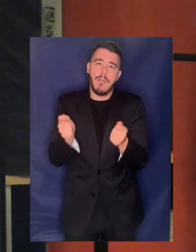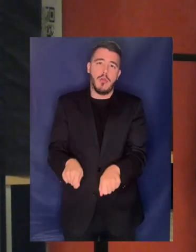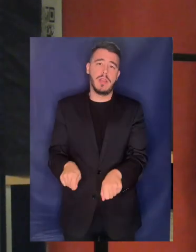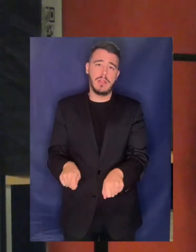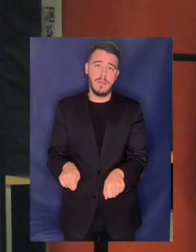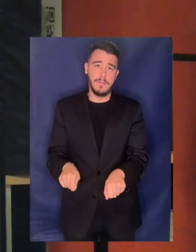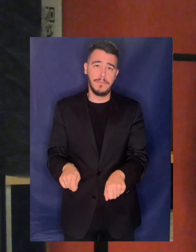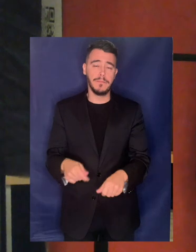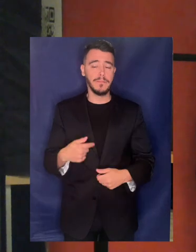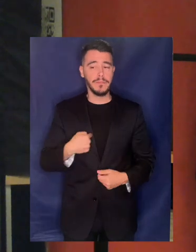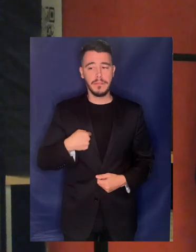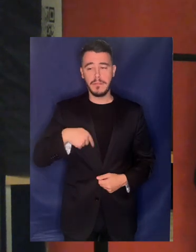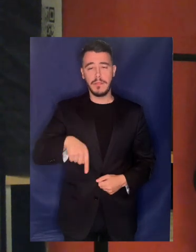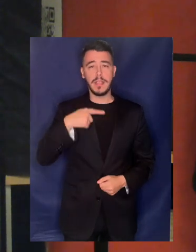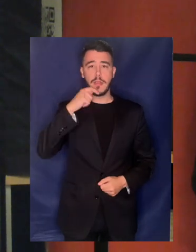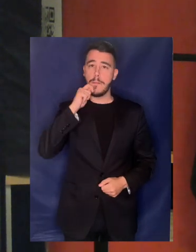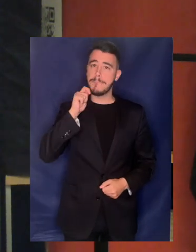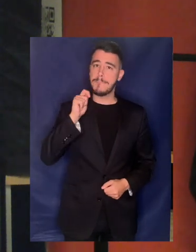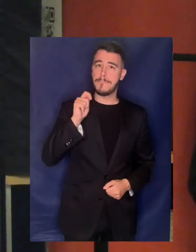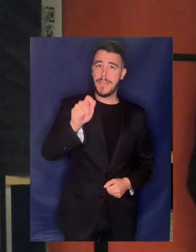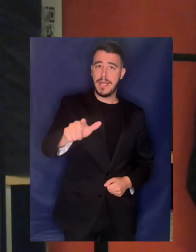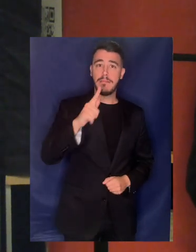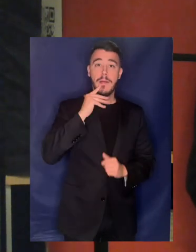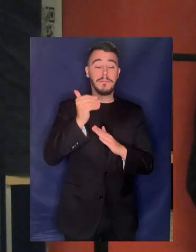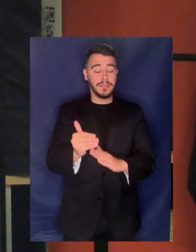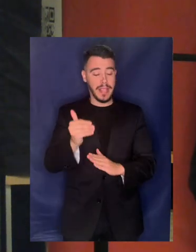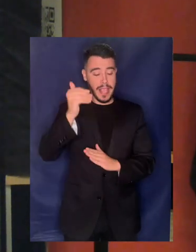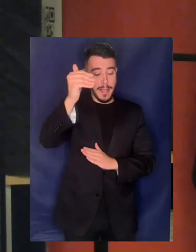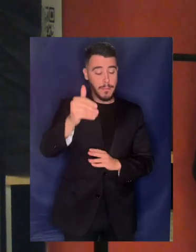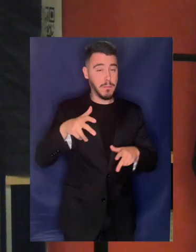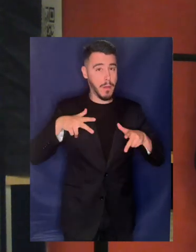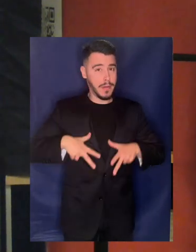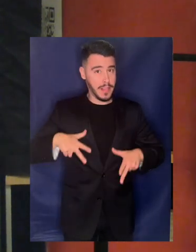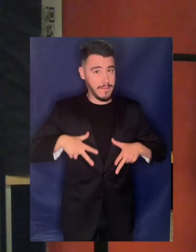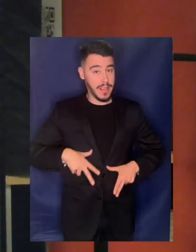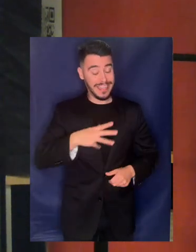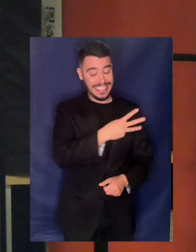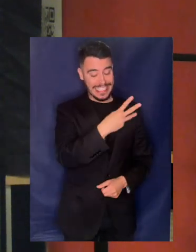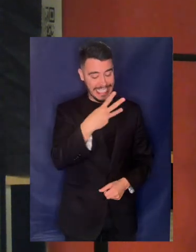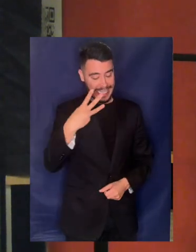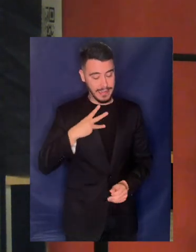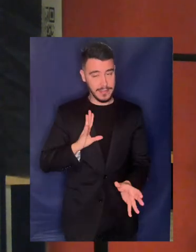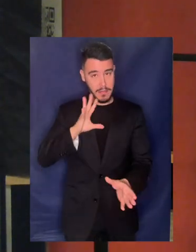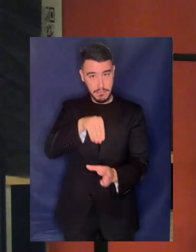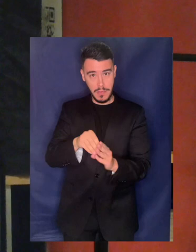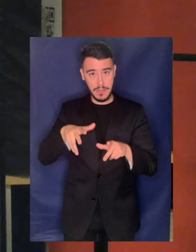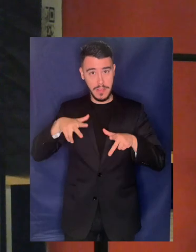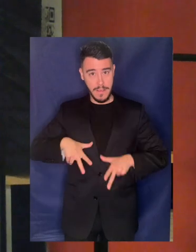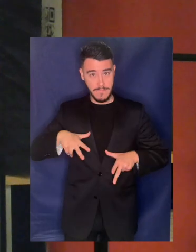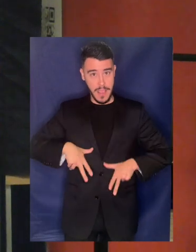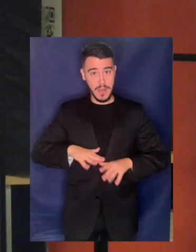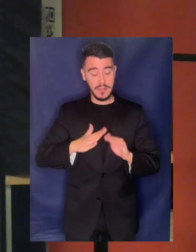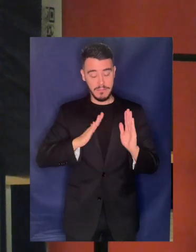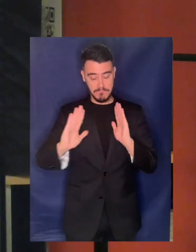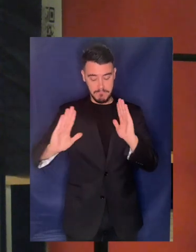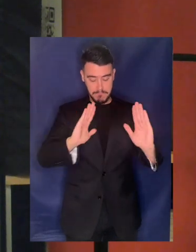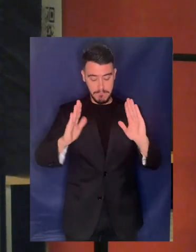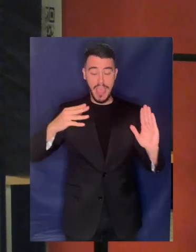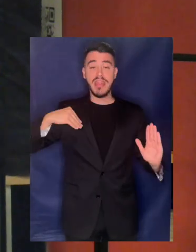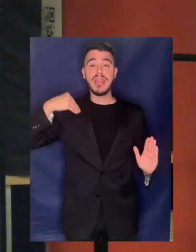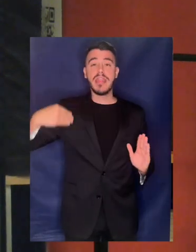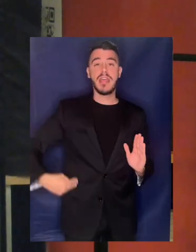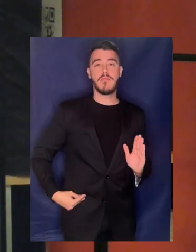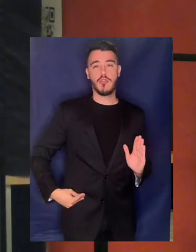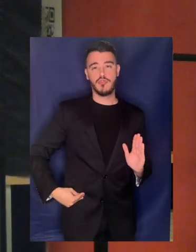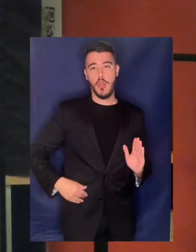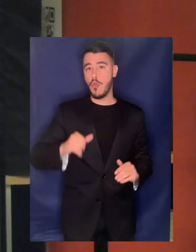ότι η επόμενη προοδευτική κυβέρνηση με κορμό το ΣΥΡΙΖΑ έχει προτεραιότητα το δημόσιο χαρακτήρα του νερού ως απαραβίας του